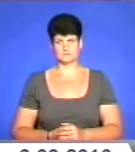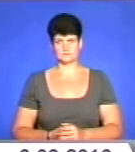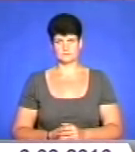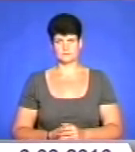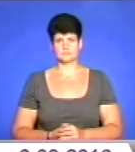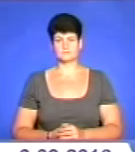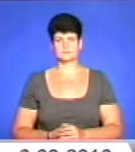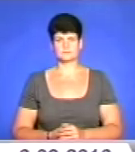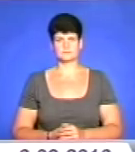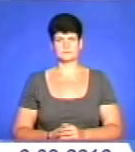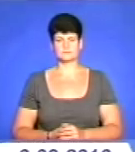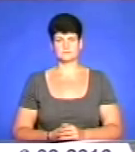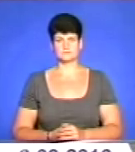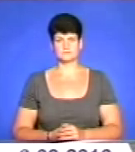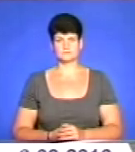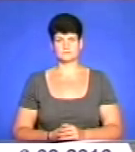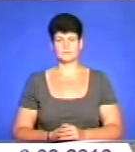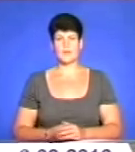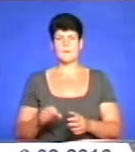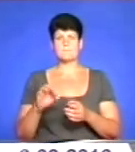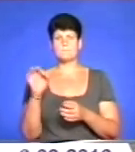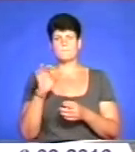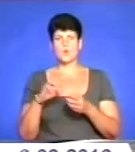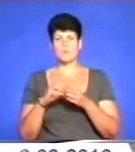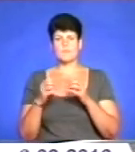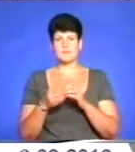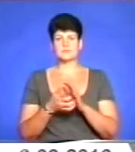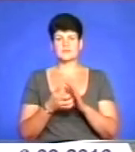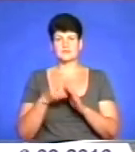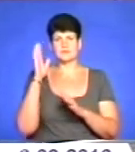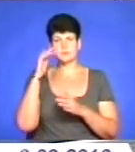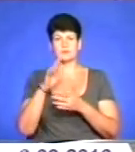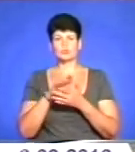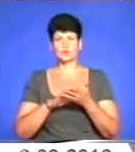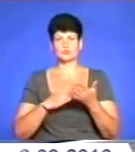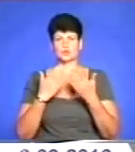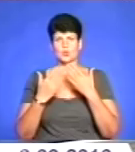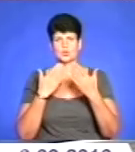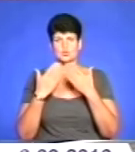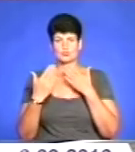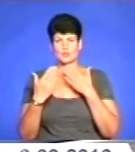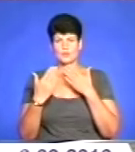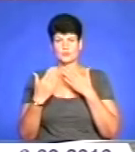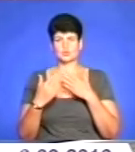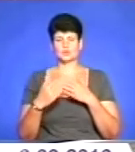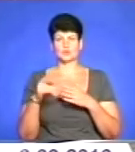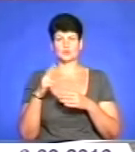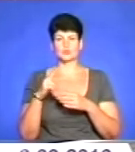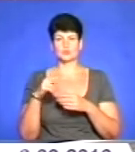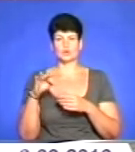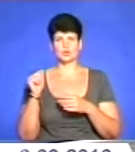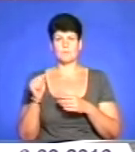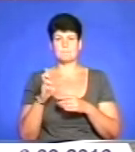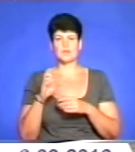Музика Про проблему нестачі води ми продовжуємо розмову із доктором біологічних наук,